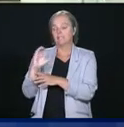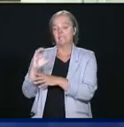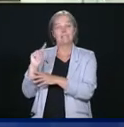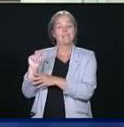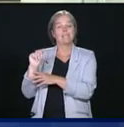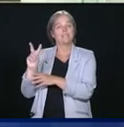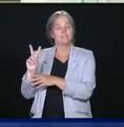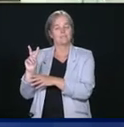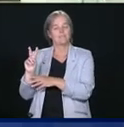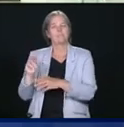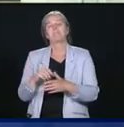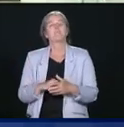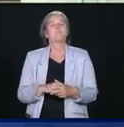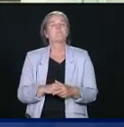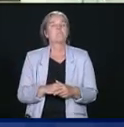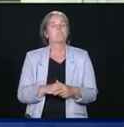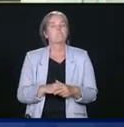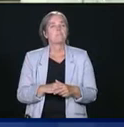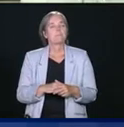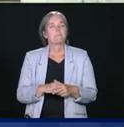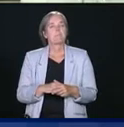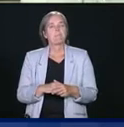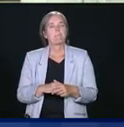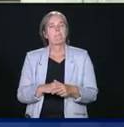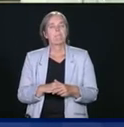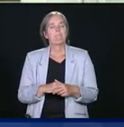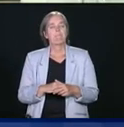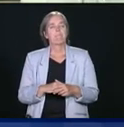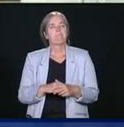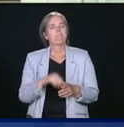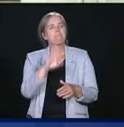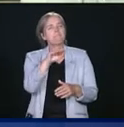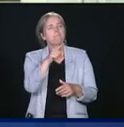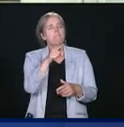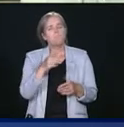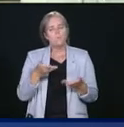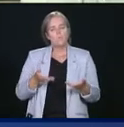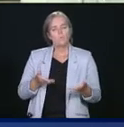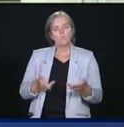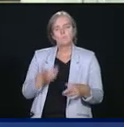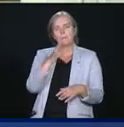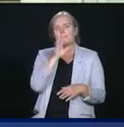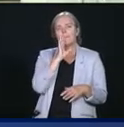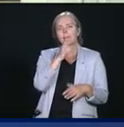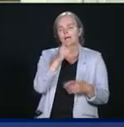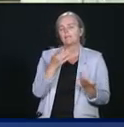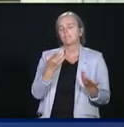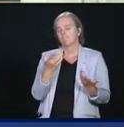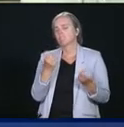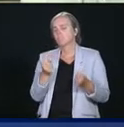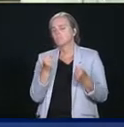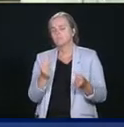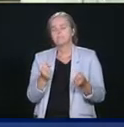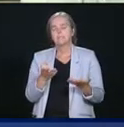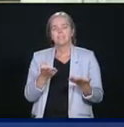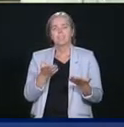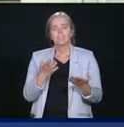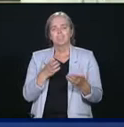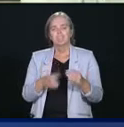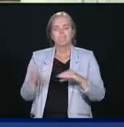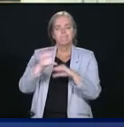parlé d'un financement potentiel supplémentaire pour les municipalités.